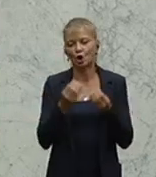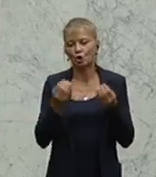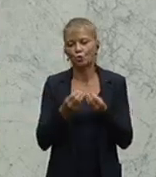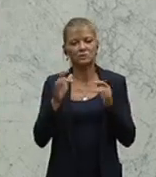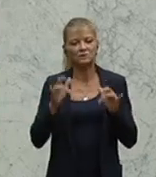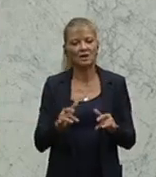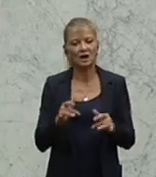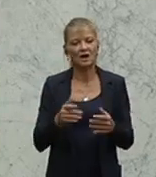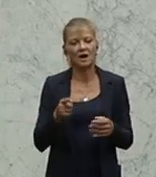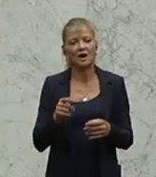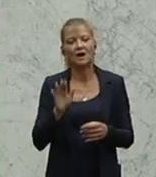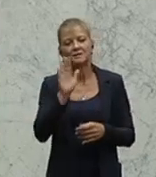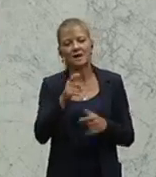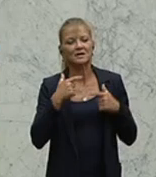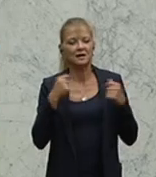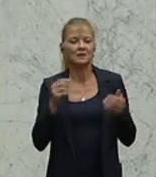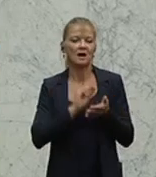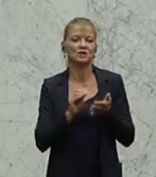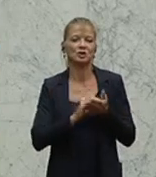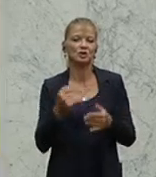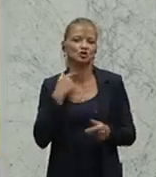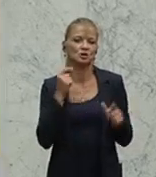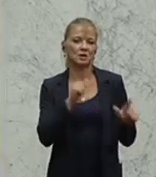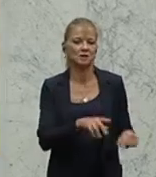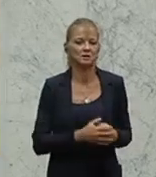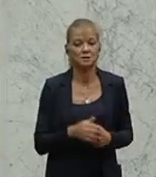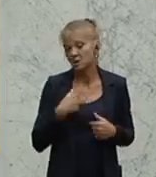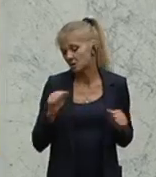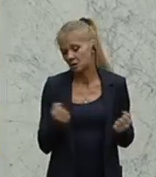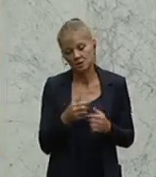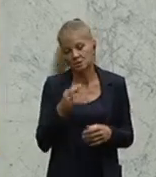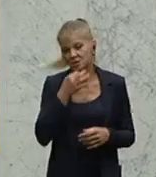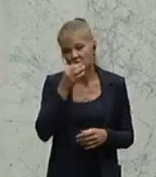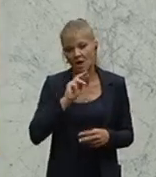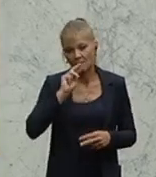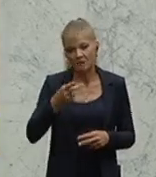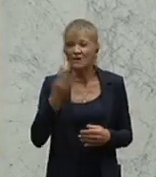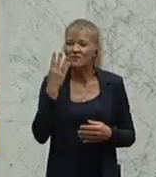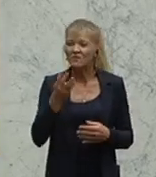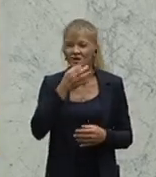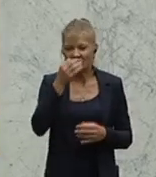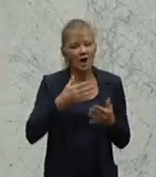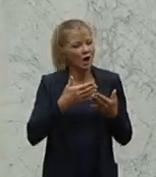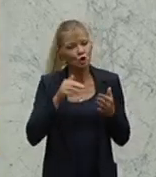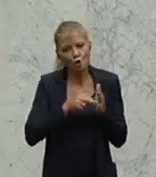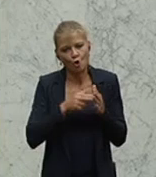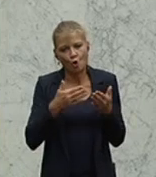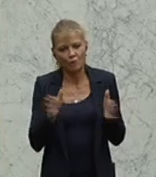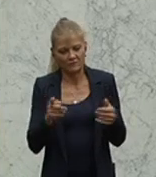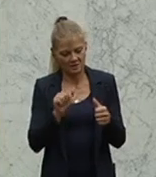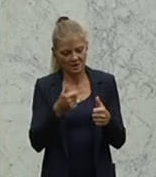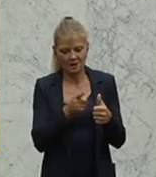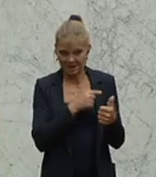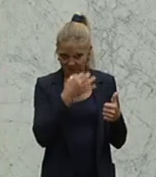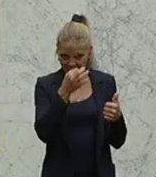zu lassen. Ich kann diese Frage nicht beantworten. Es gibt vier offene Fragen. Die erste Frage ist, warum